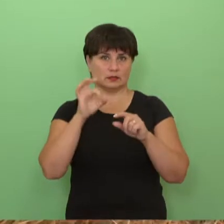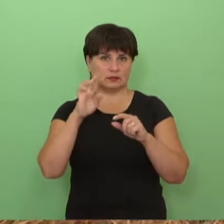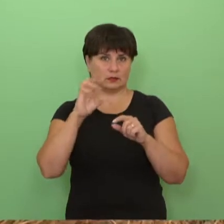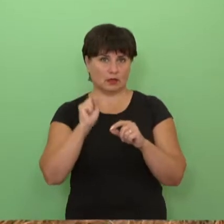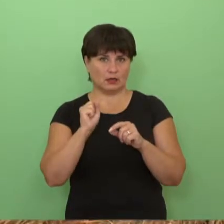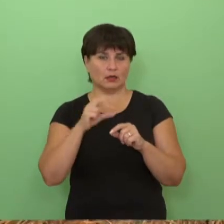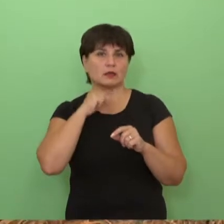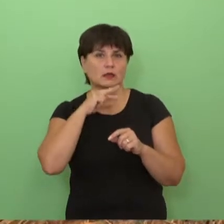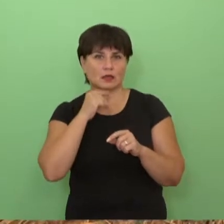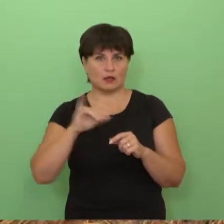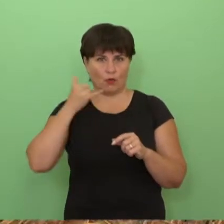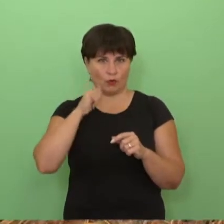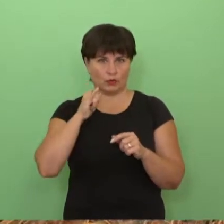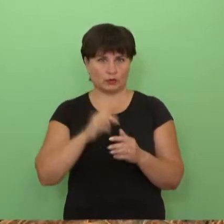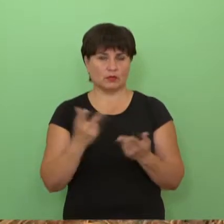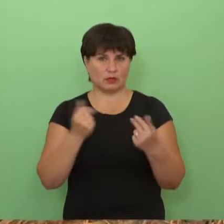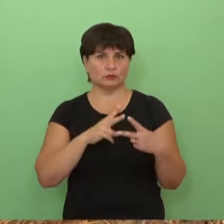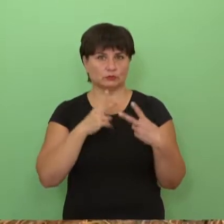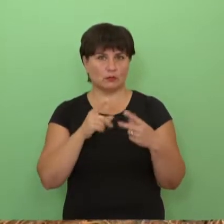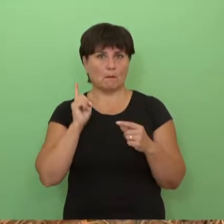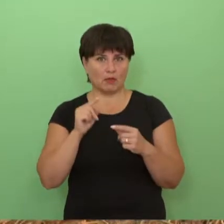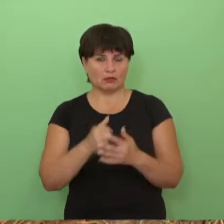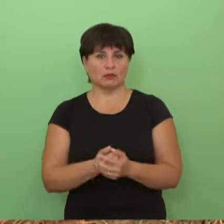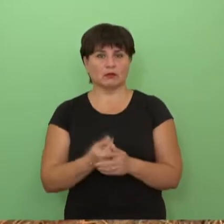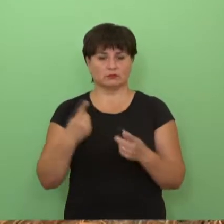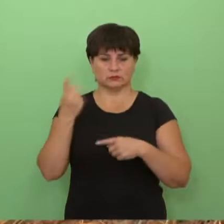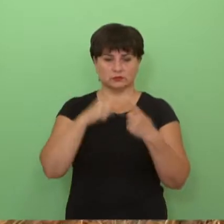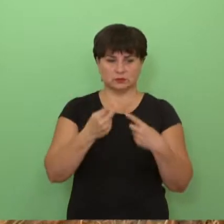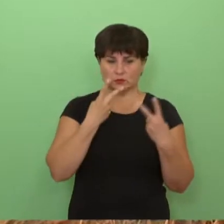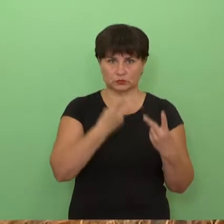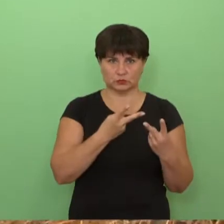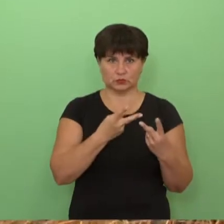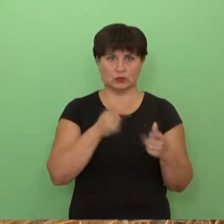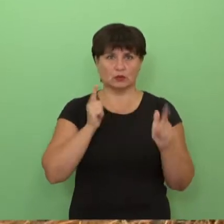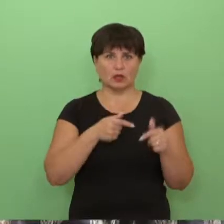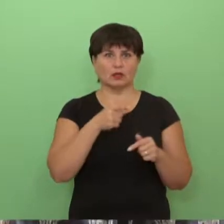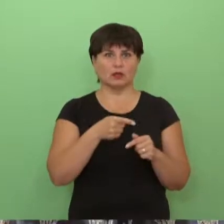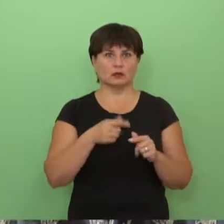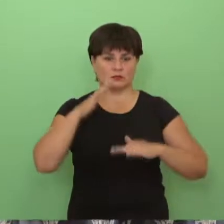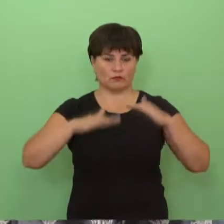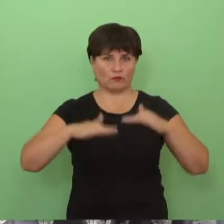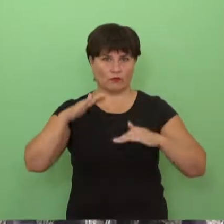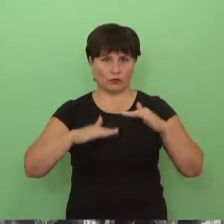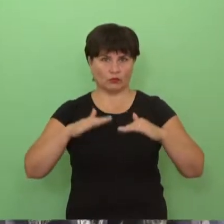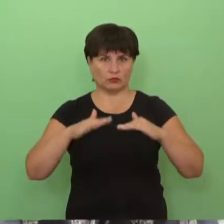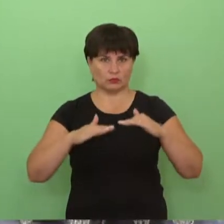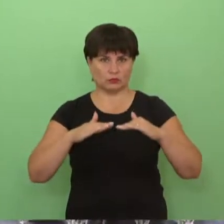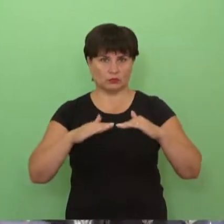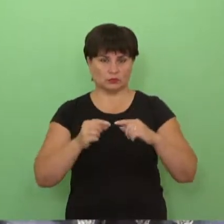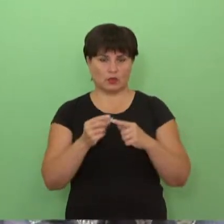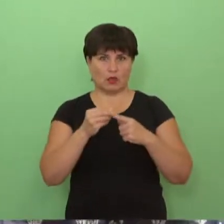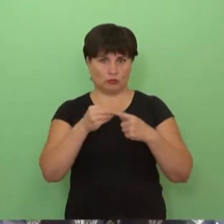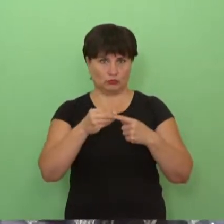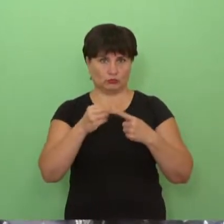kas iš tikrųjų džiugina, bet grįžtam vėlgi į žemę. Saiko svoris, kuris būtent ir apibūdina tą grūdo